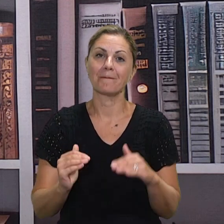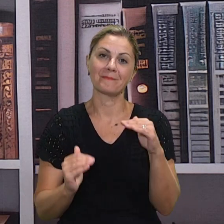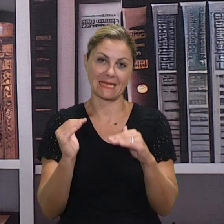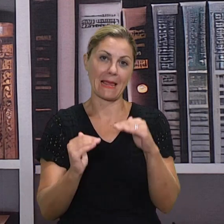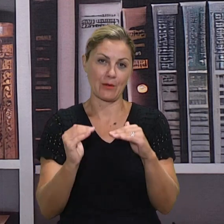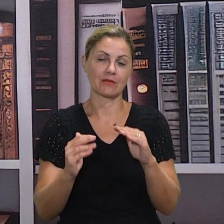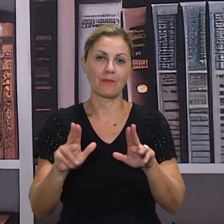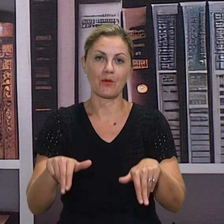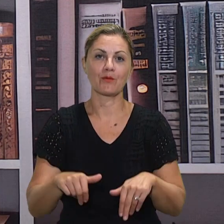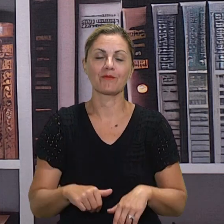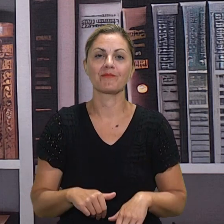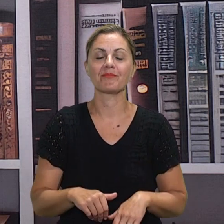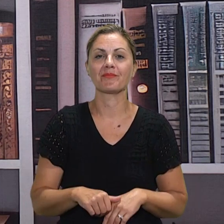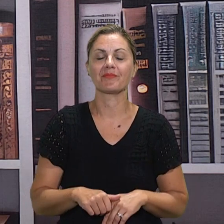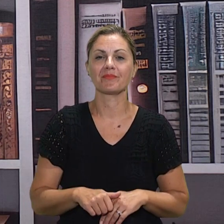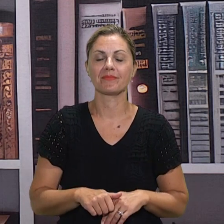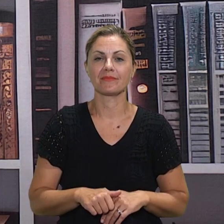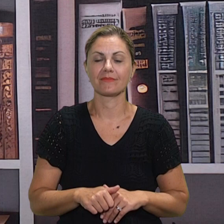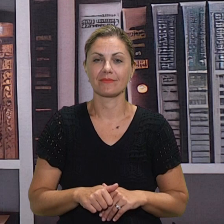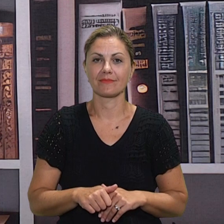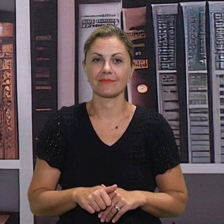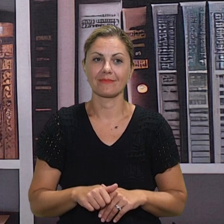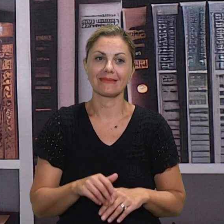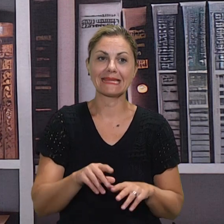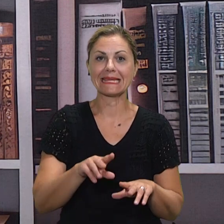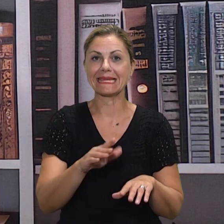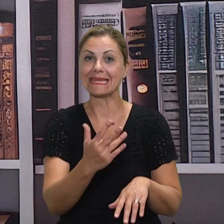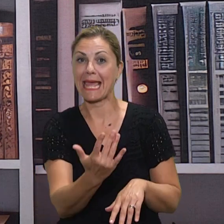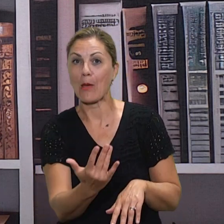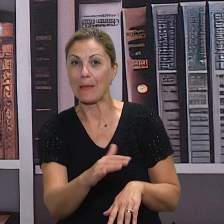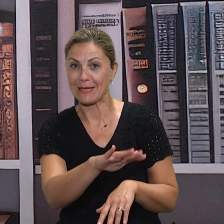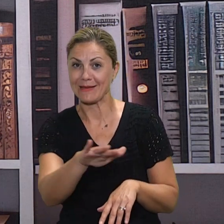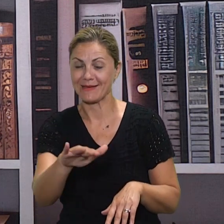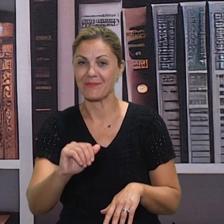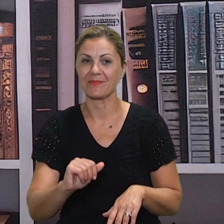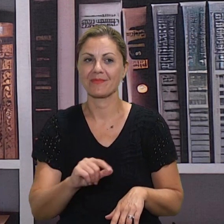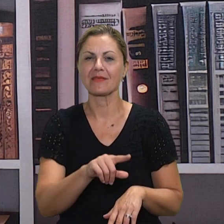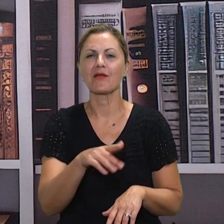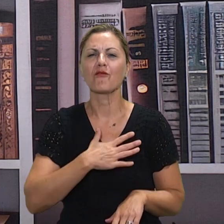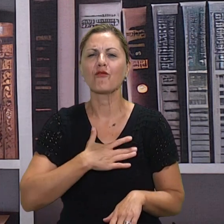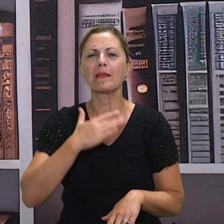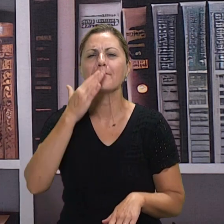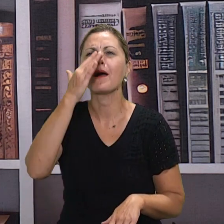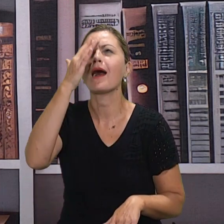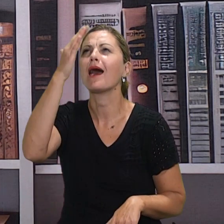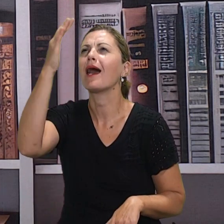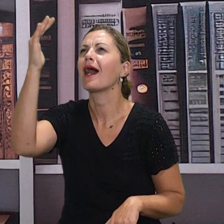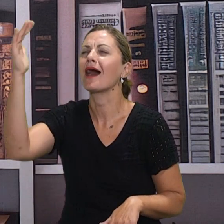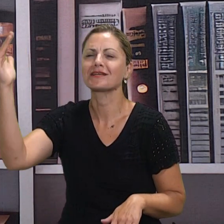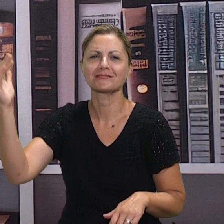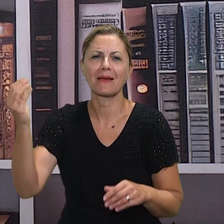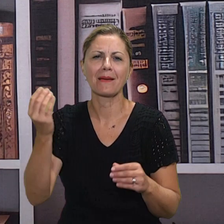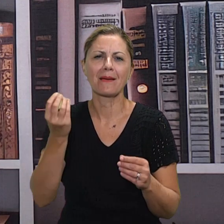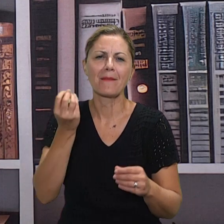više vole neke suvremene teme, nekolicina njih voli zaroniti u svijet mašte, pa onda to bude razno raznih